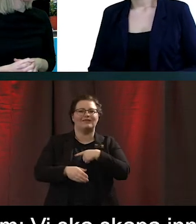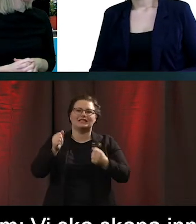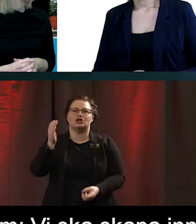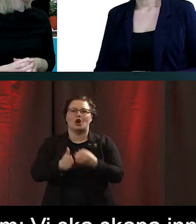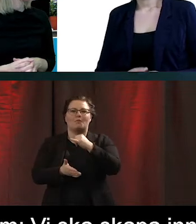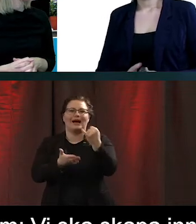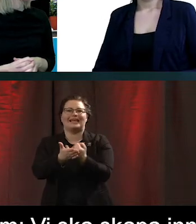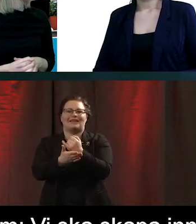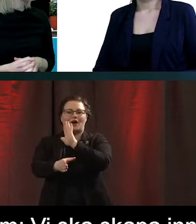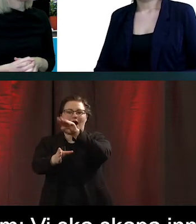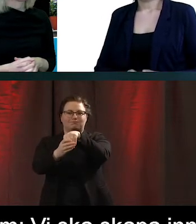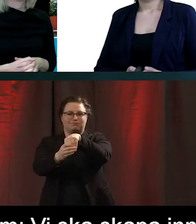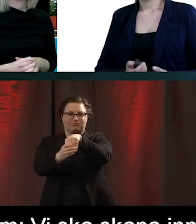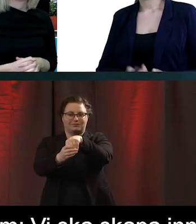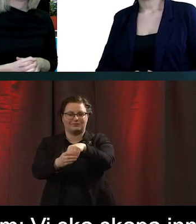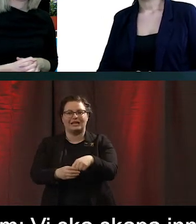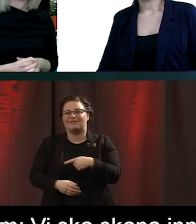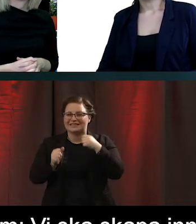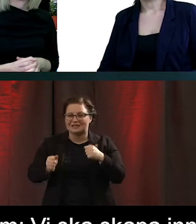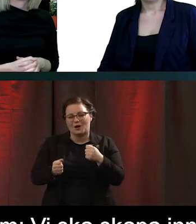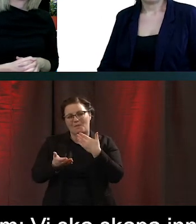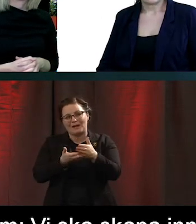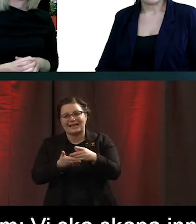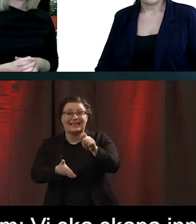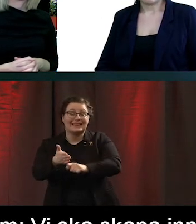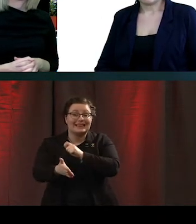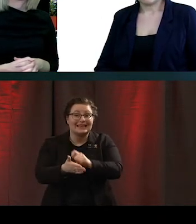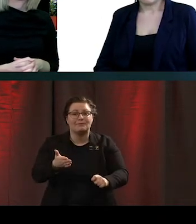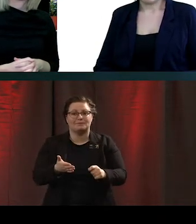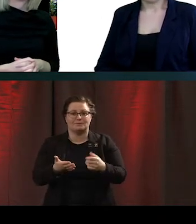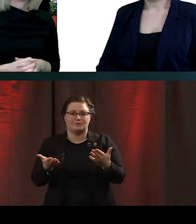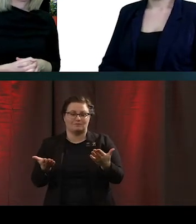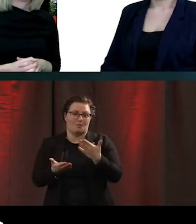Så vi ska ta upp lite tips. Lite vad man ska tänka på. Lite hur man kan göra.